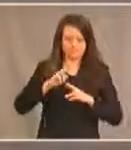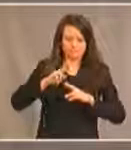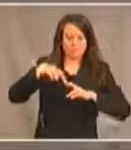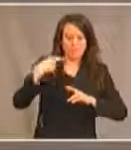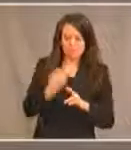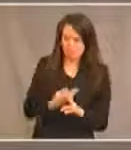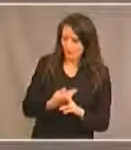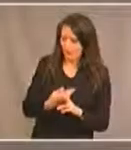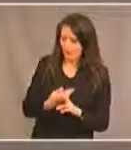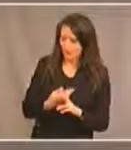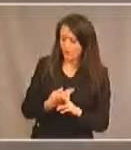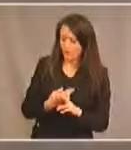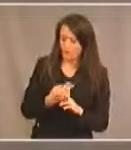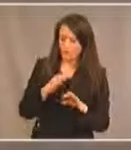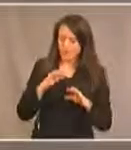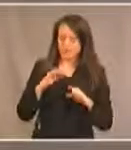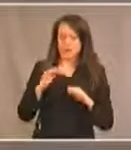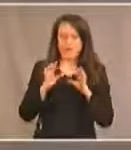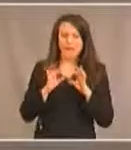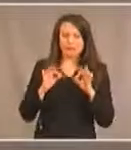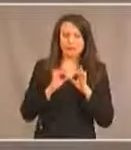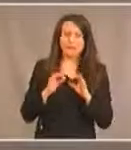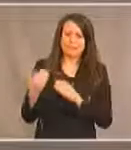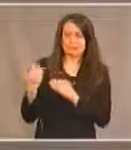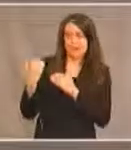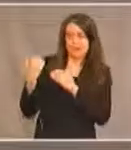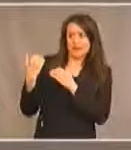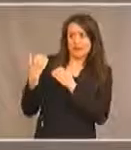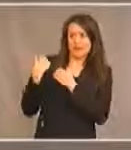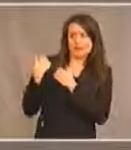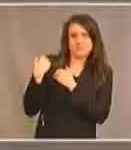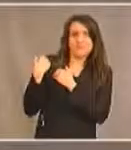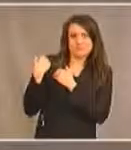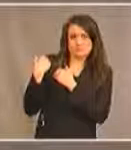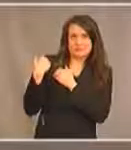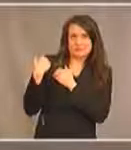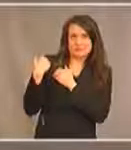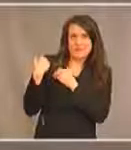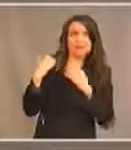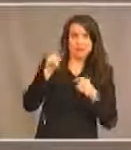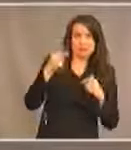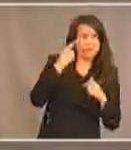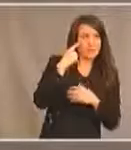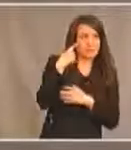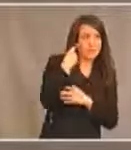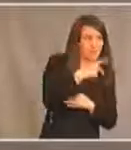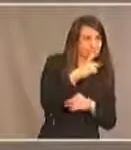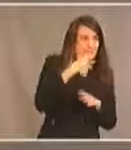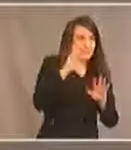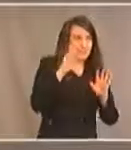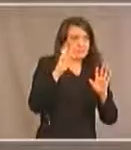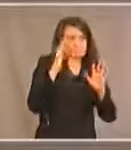en sachant équilibrer les responsabilités pour tout le monde? Le gouvernement a une responsabilité